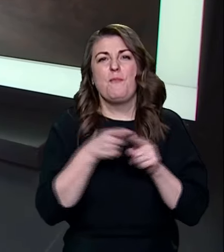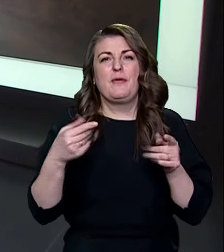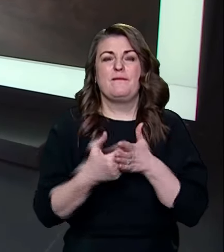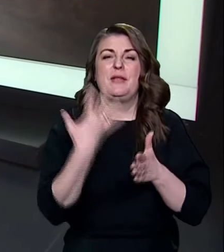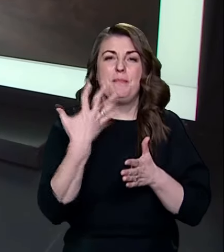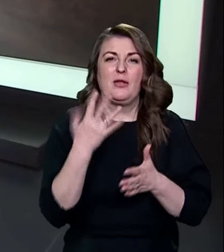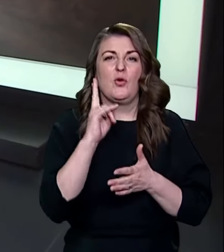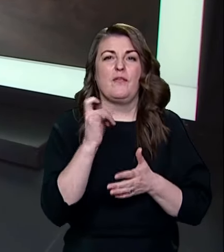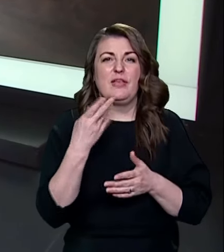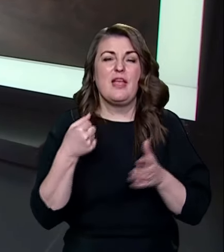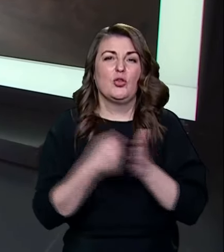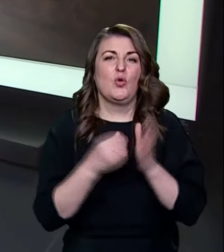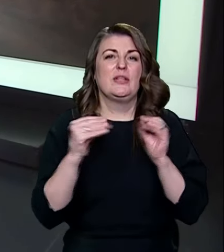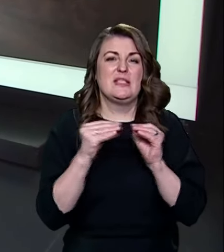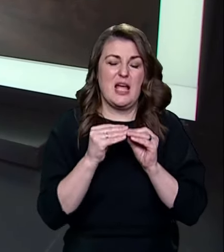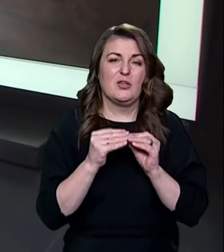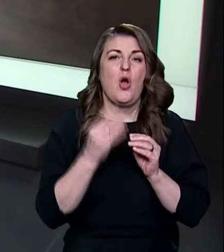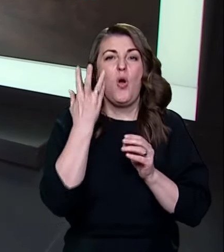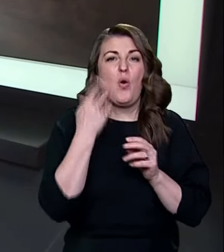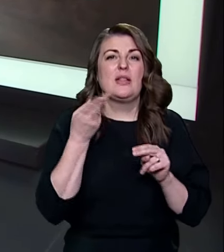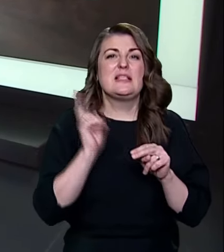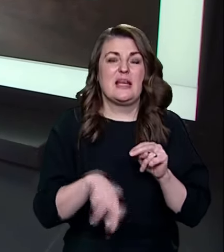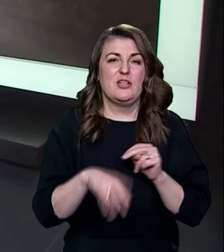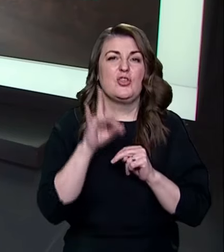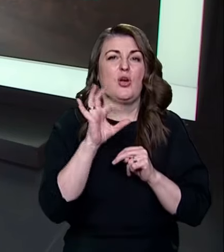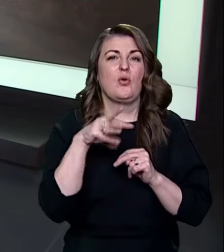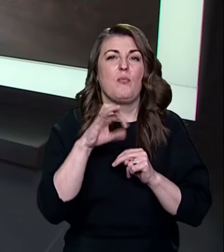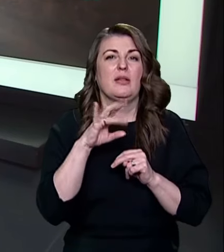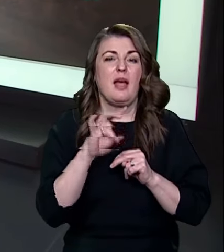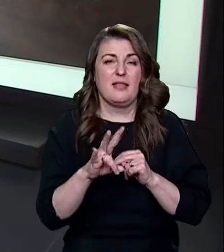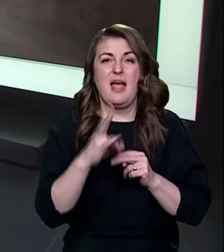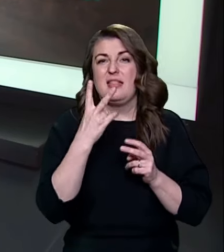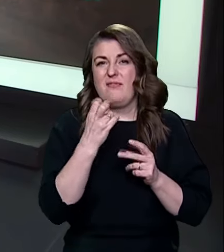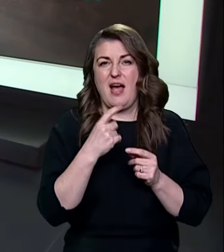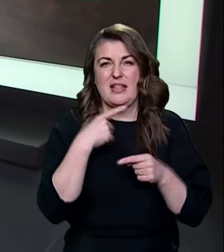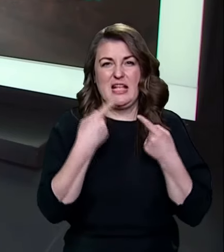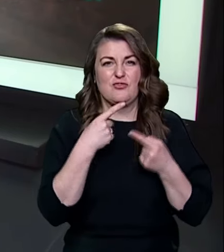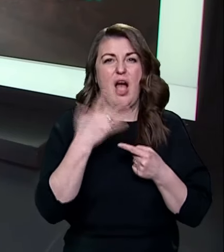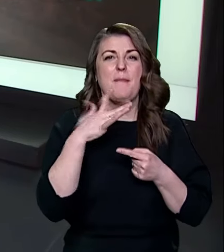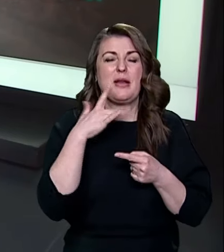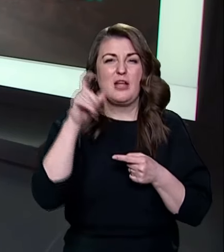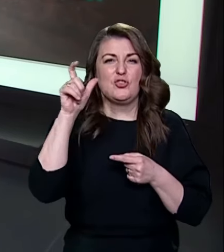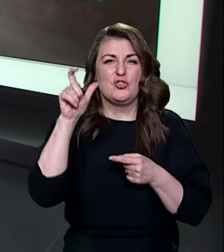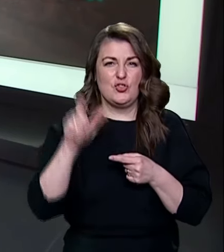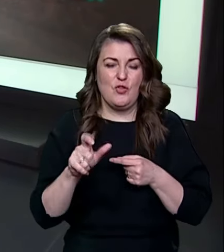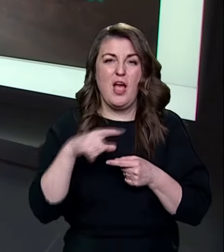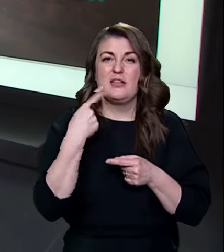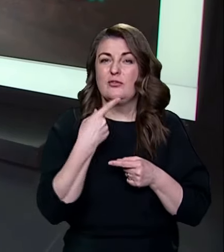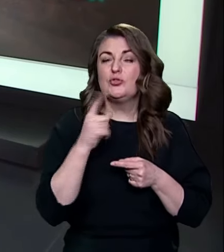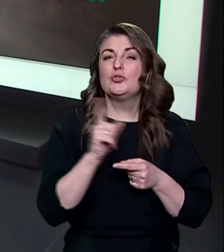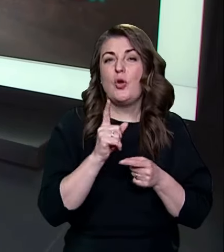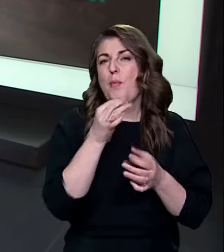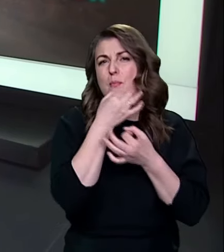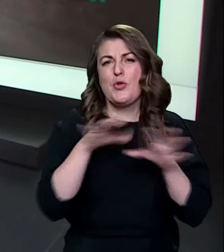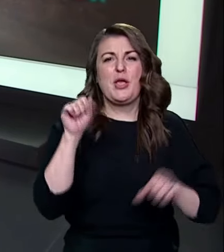від 5 квітня до 10-го, коли закінчиться Рамадан. Два неназнані американські чиновники заявили Sky News, що